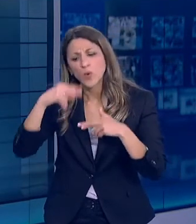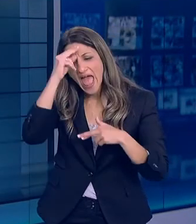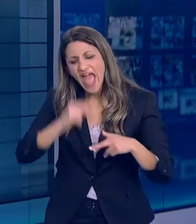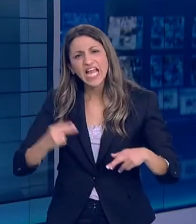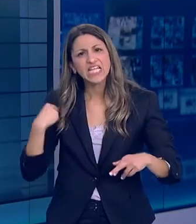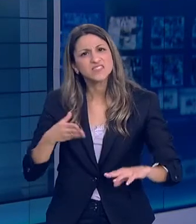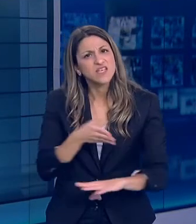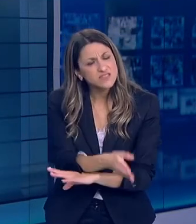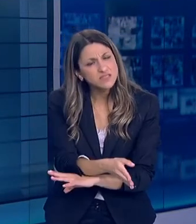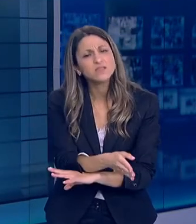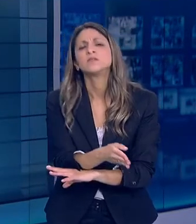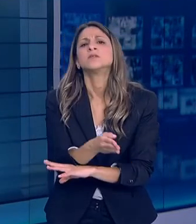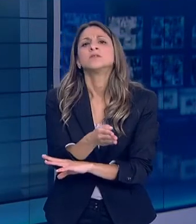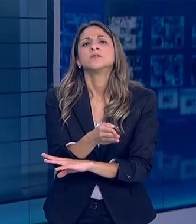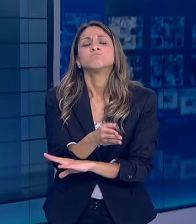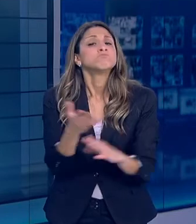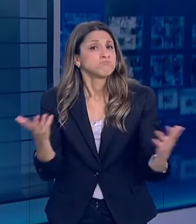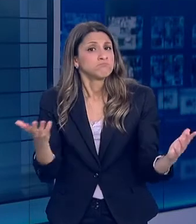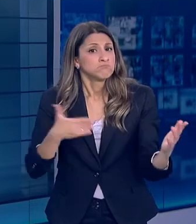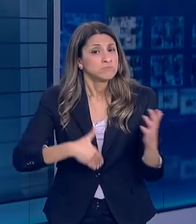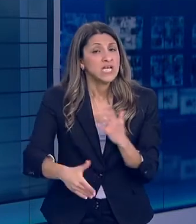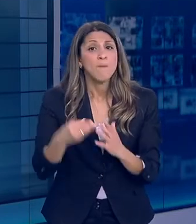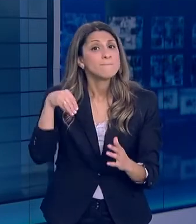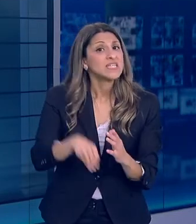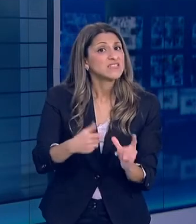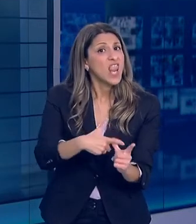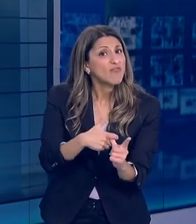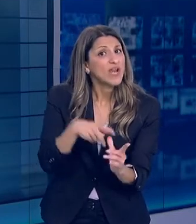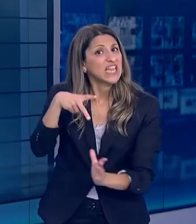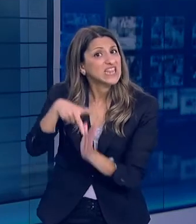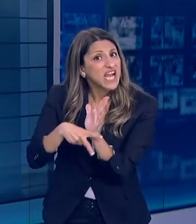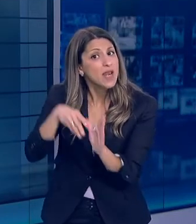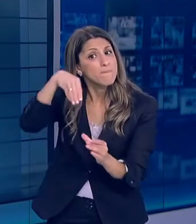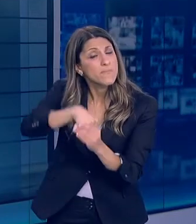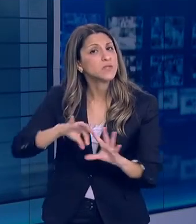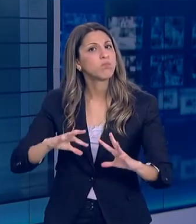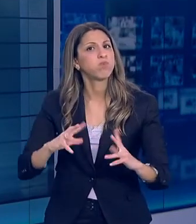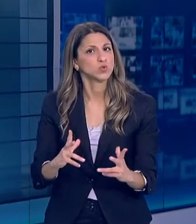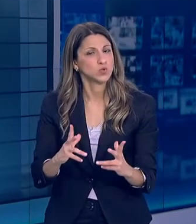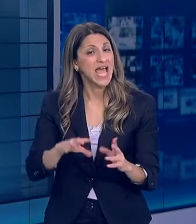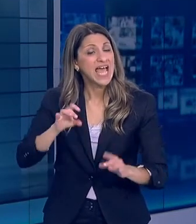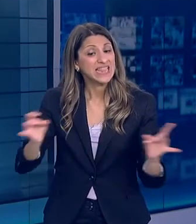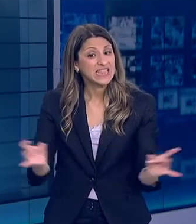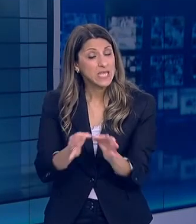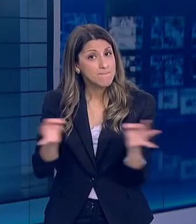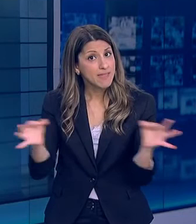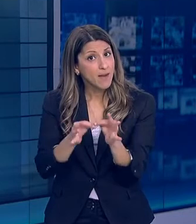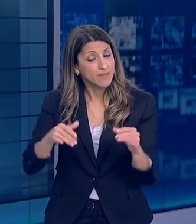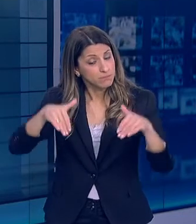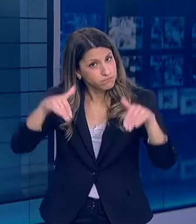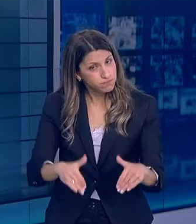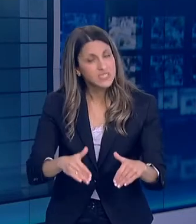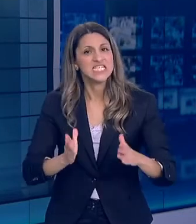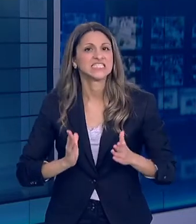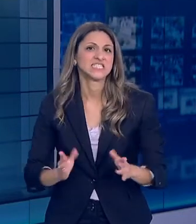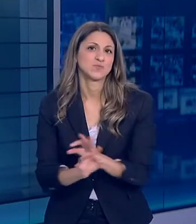Μέσα μαζικής μεταφοράς Απ' την τήρησή τους εξαρτάται να συνεχίσουμε Την καλή πορεία που έχουμε ως τώρα Ένα είναι το σίγουρο